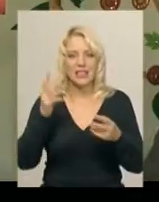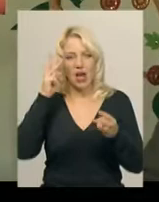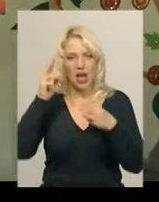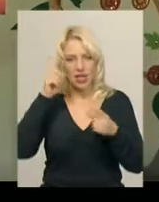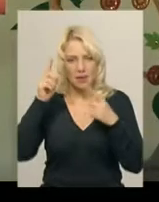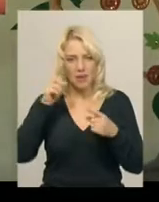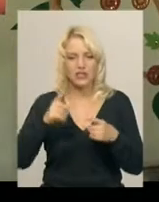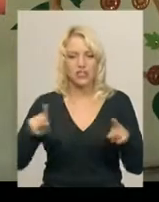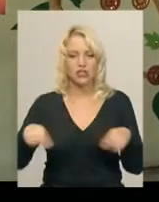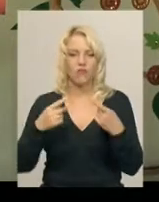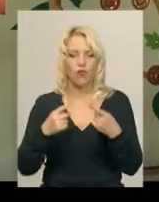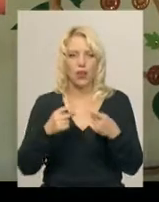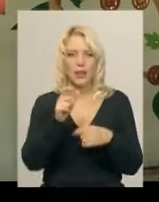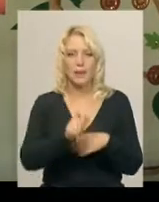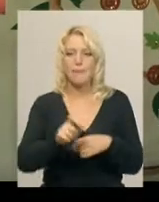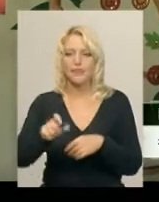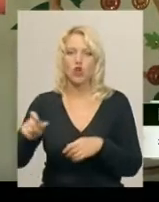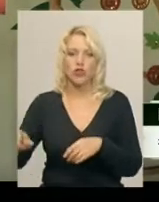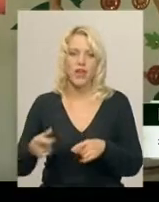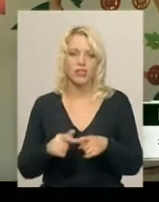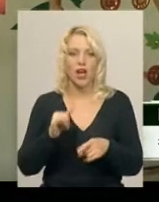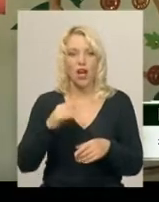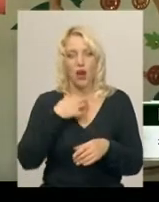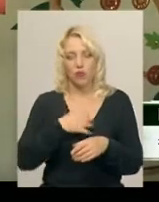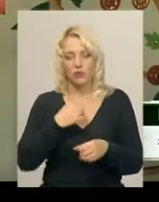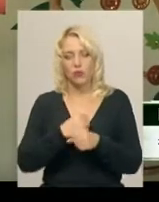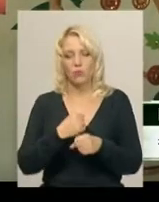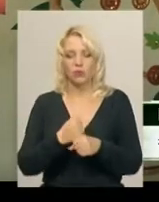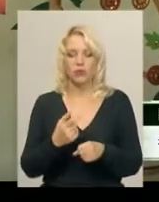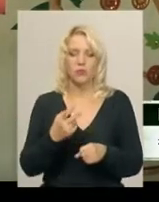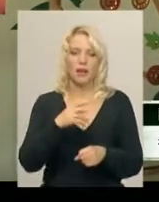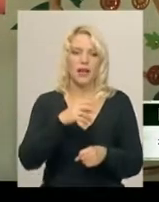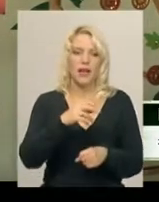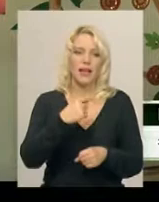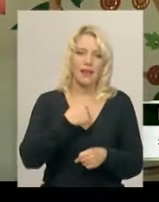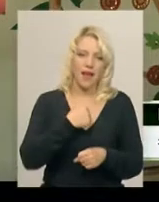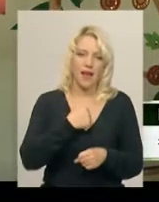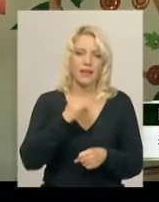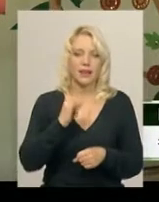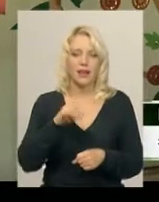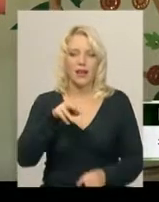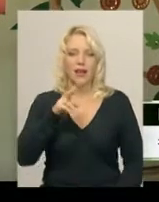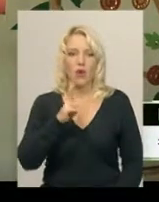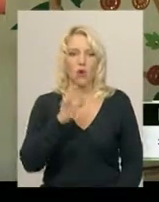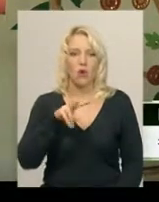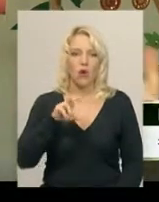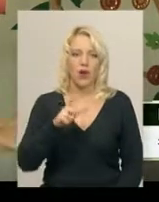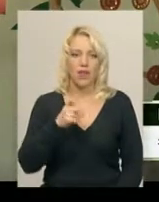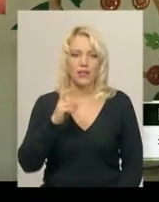Основну роботу, напевно, що робив я, і Майя Колесникова, ось дівчина, яка мені допомагала, студентка